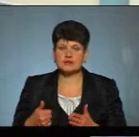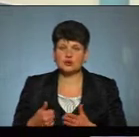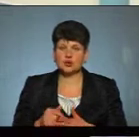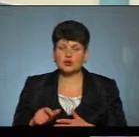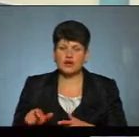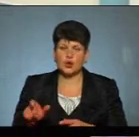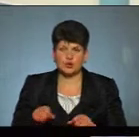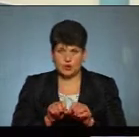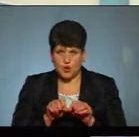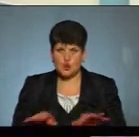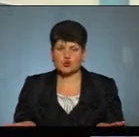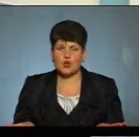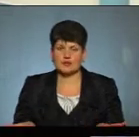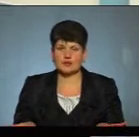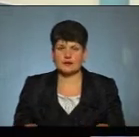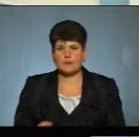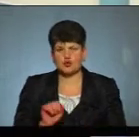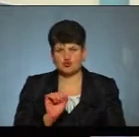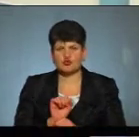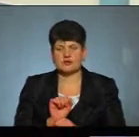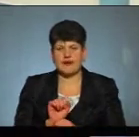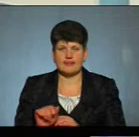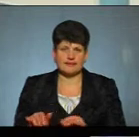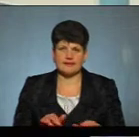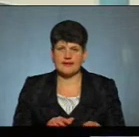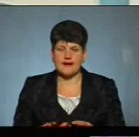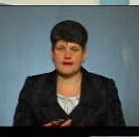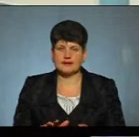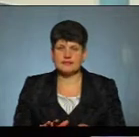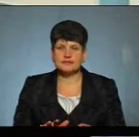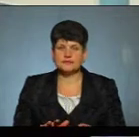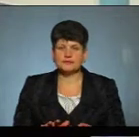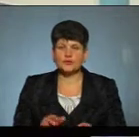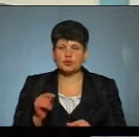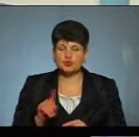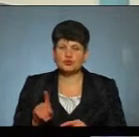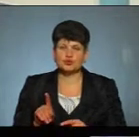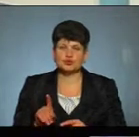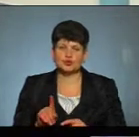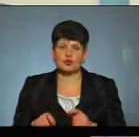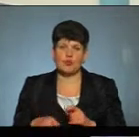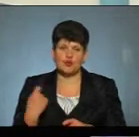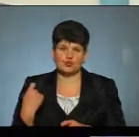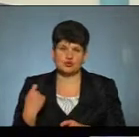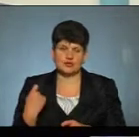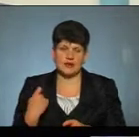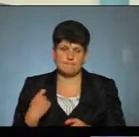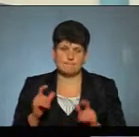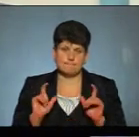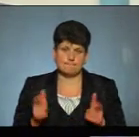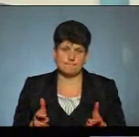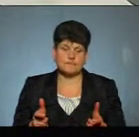люди розходилися, скажімо так, або призупиняли діяльність щодо порушення епідеміологічних правил.